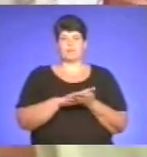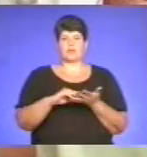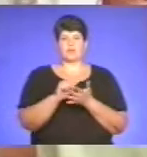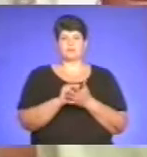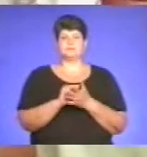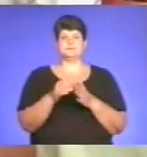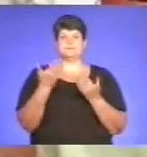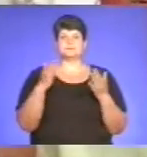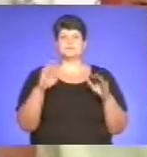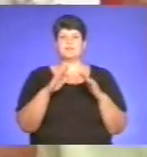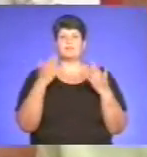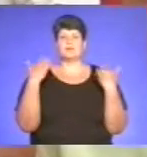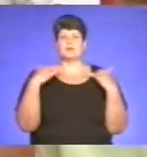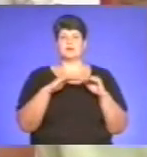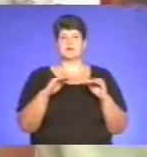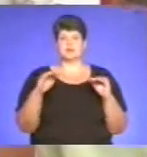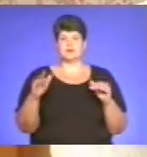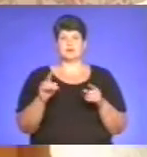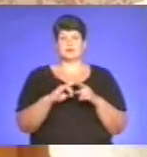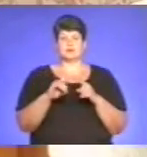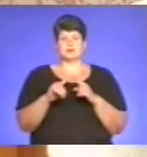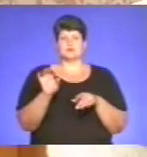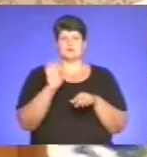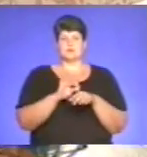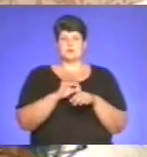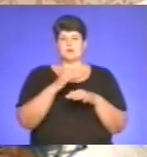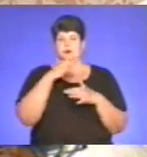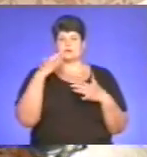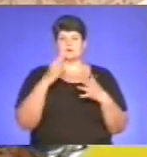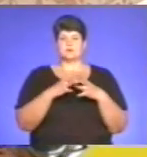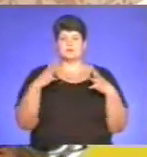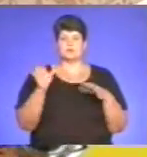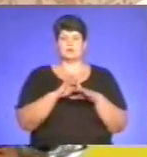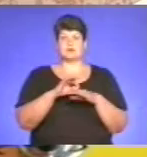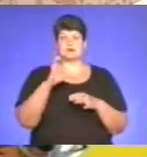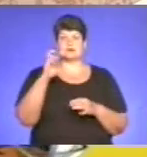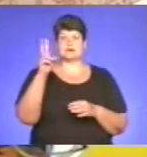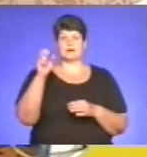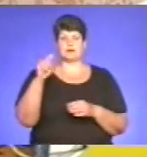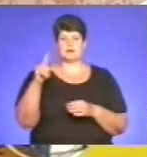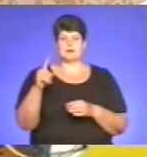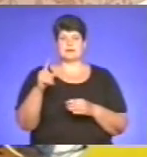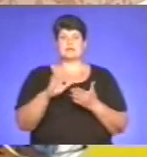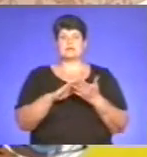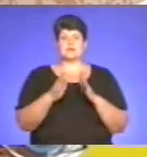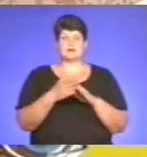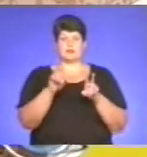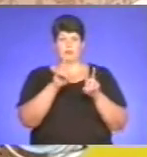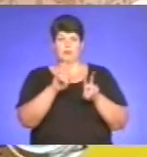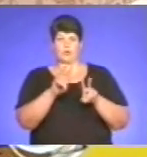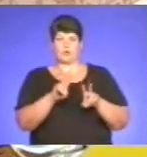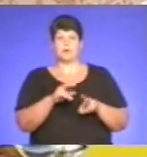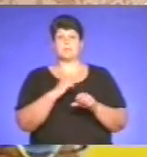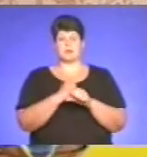полювання збільшуються випадки захворювання на сказ. По ситуації, яка проглядається нами, а ми робили